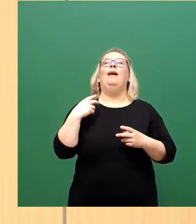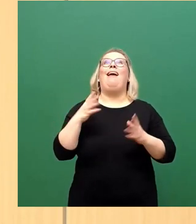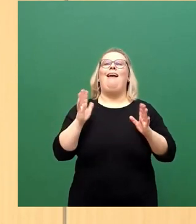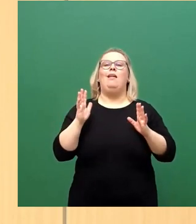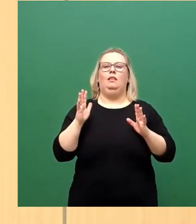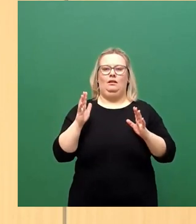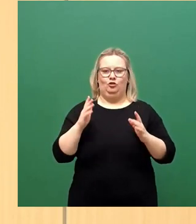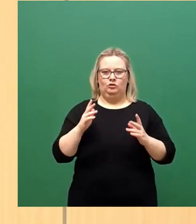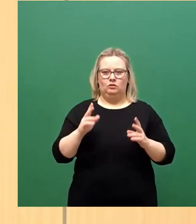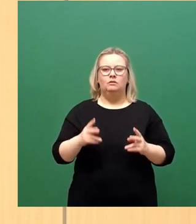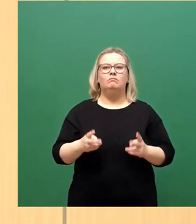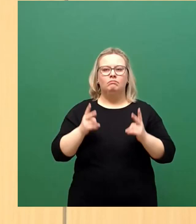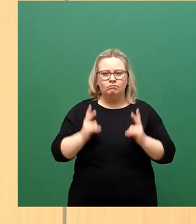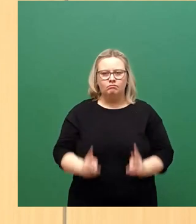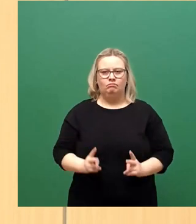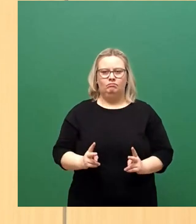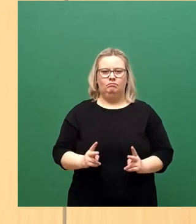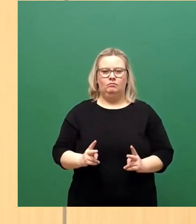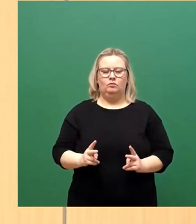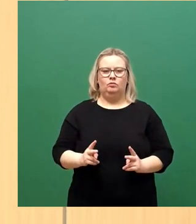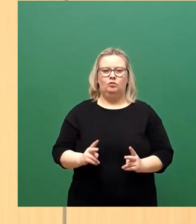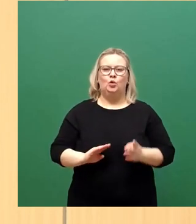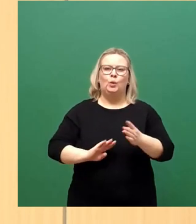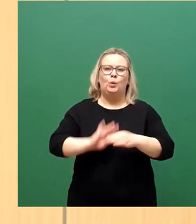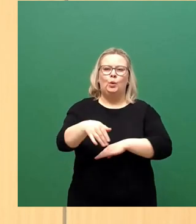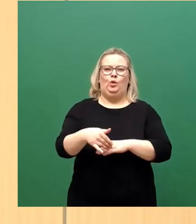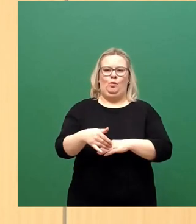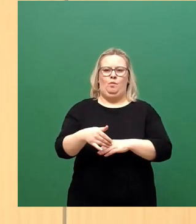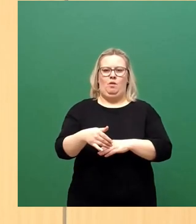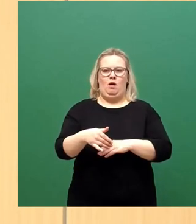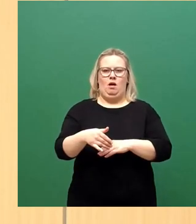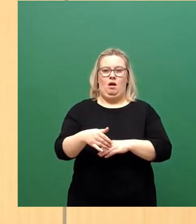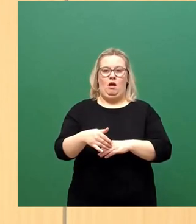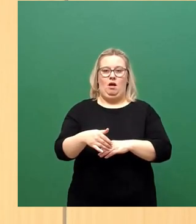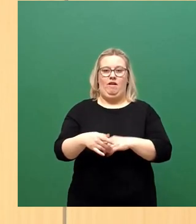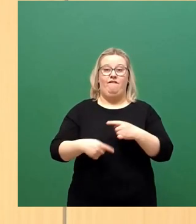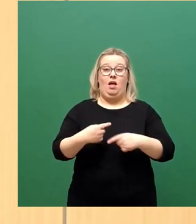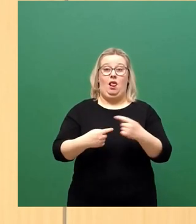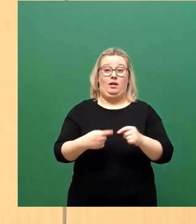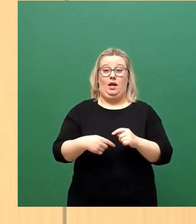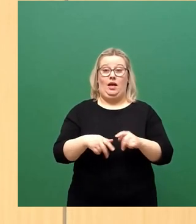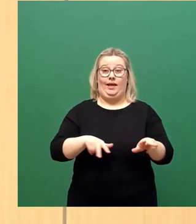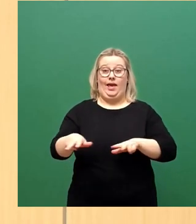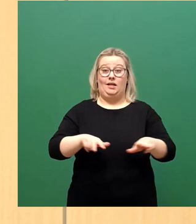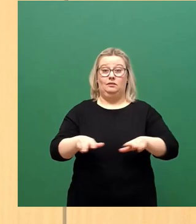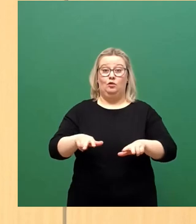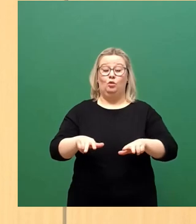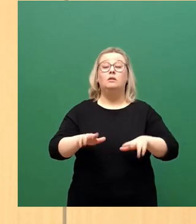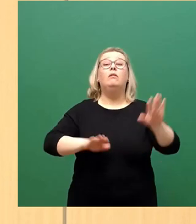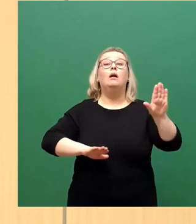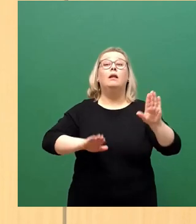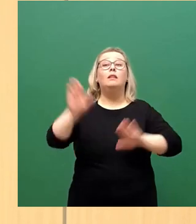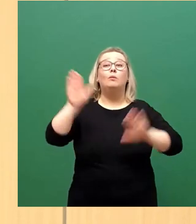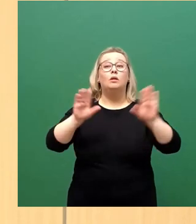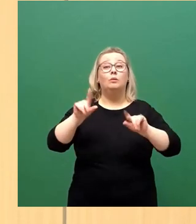dringend nötige und längst überfällige Reaktion gezeigt hat. Denn Demokratie muss auch wehrhaft